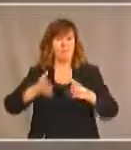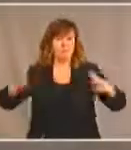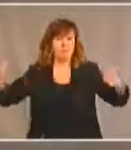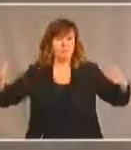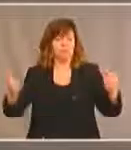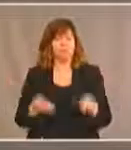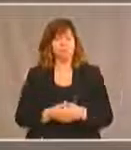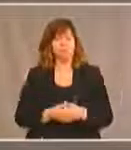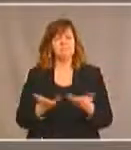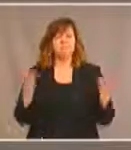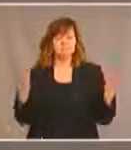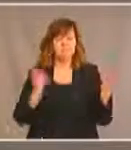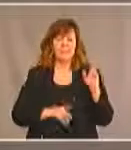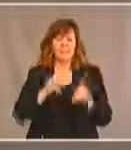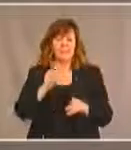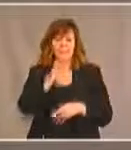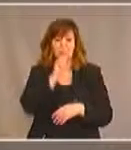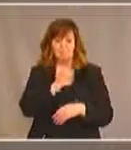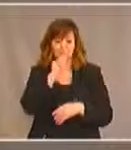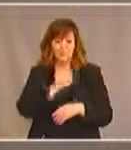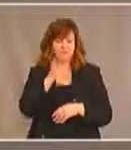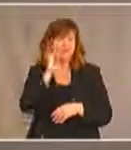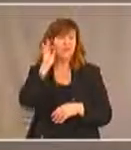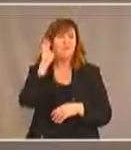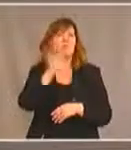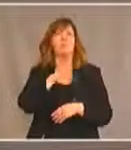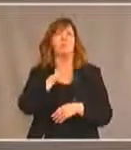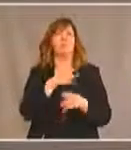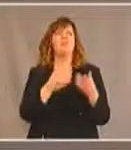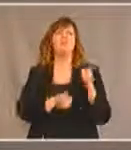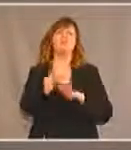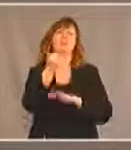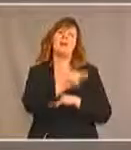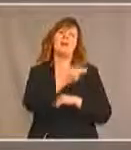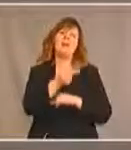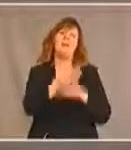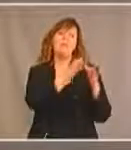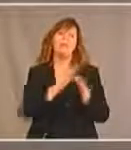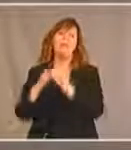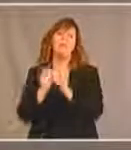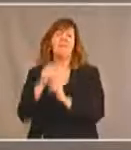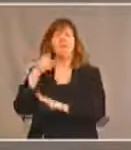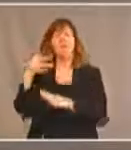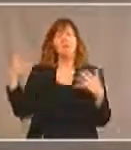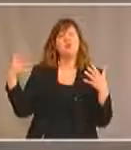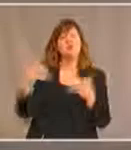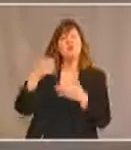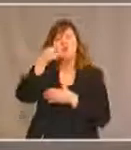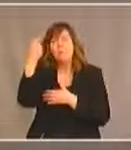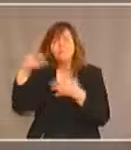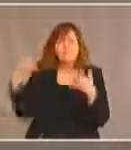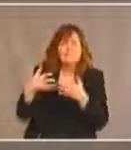Les personnes âgées autochtones ont beaucoup plus de handicaps relatifs à des traumatismes